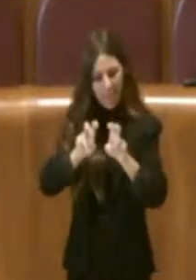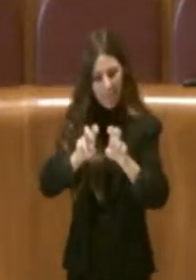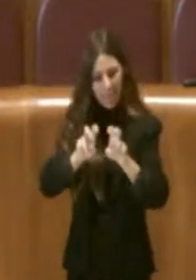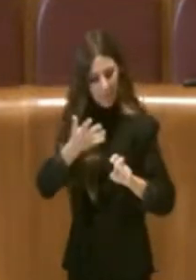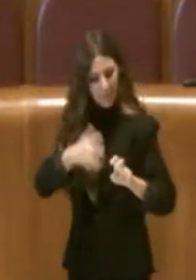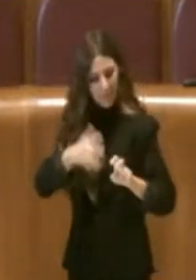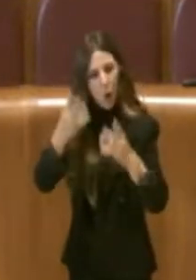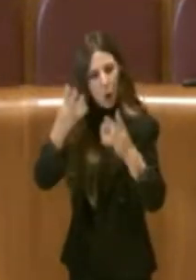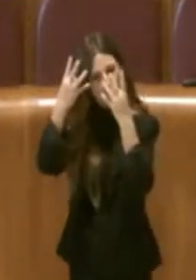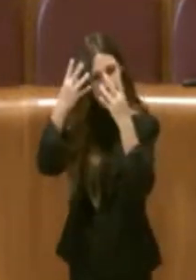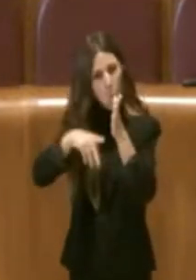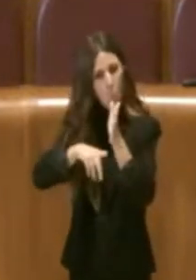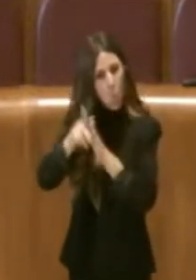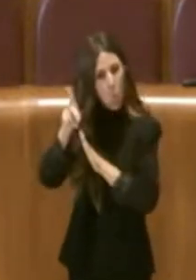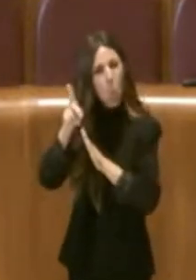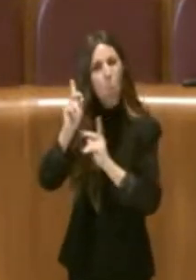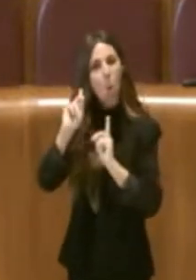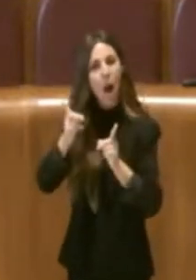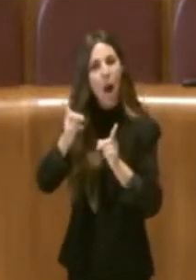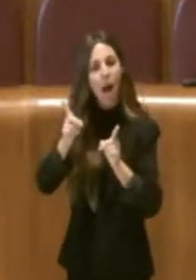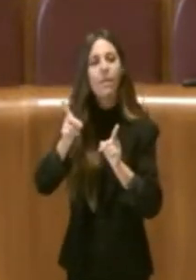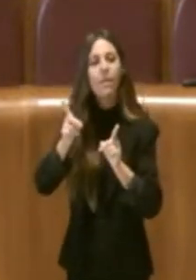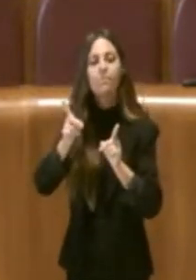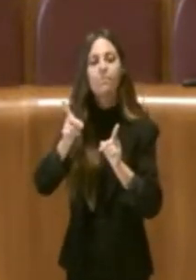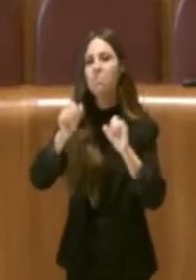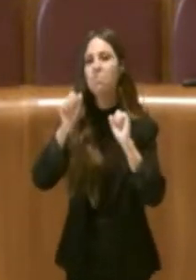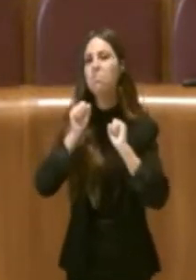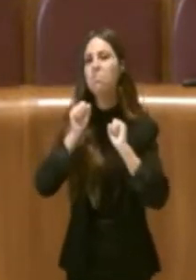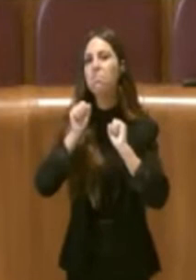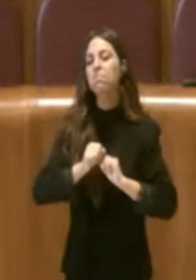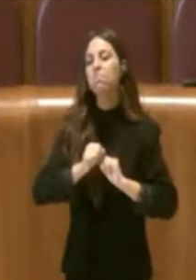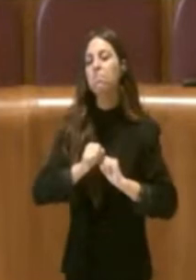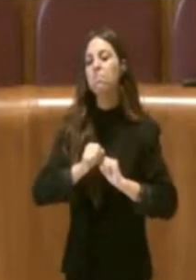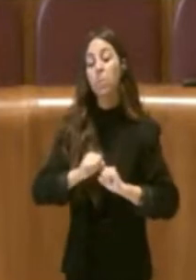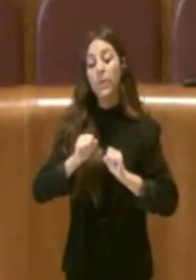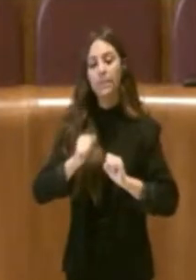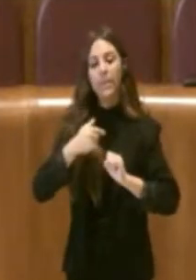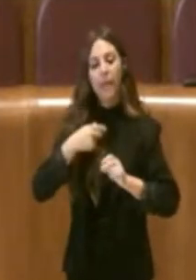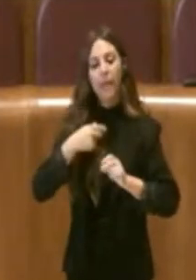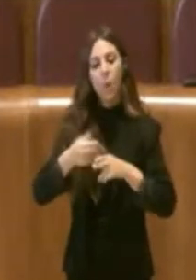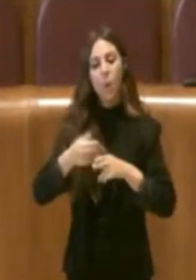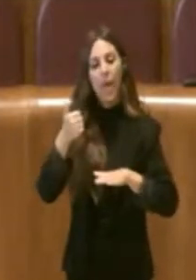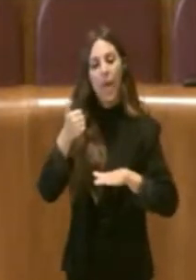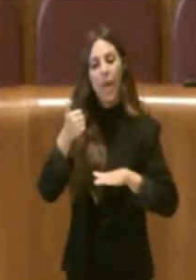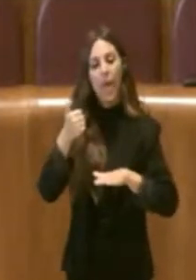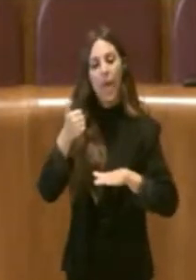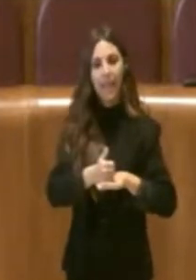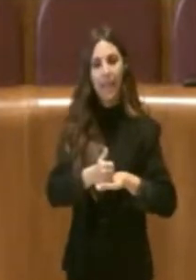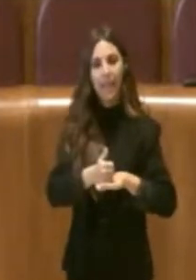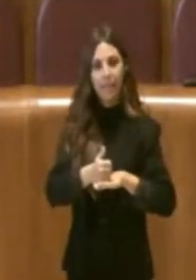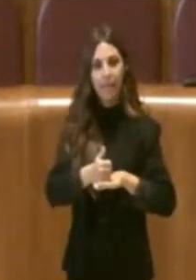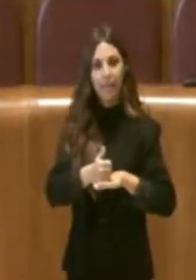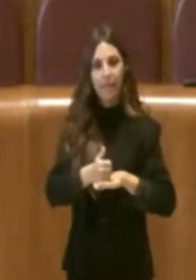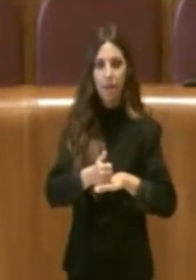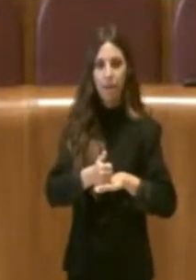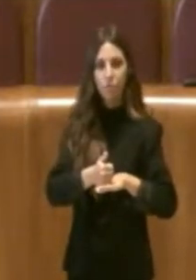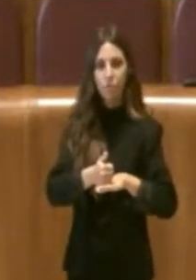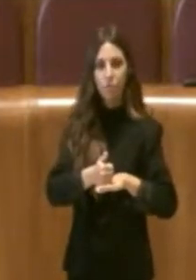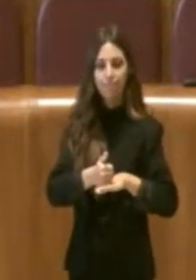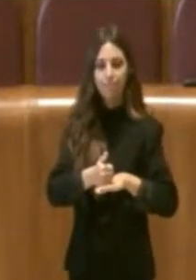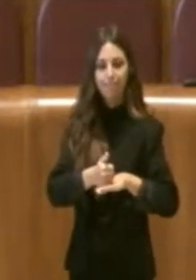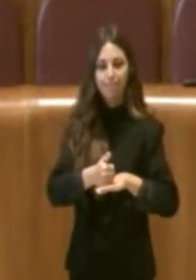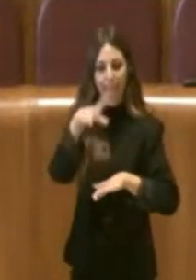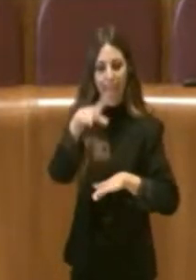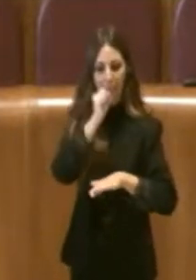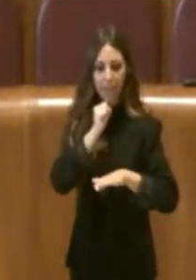in relazione alla possibile strada dell'ordinamento di Roma capitale è quella di individuare come